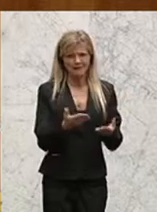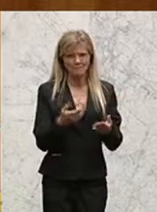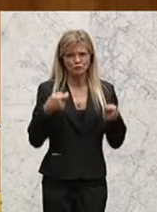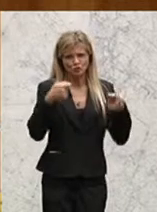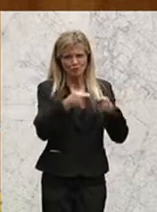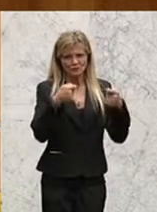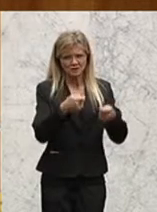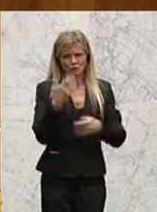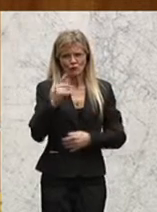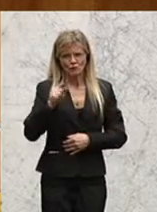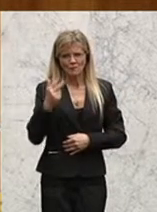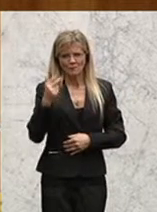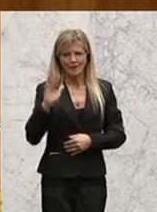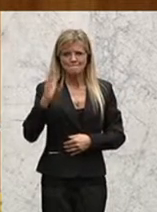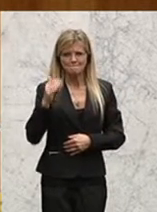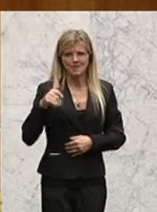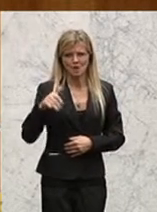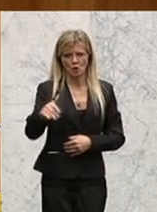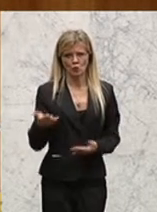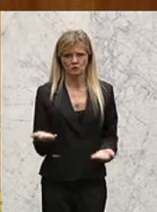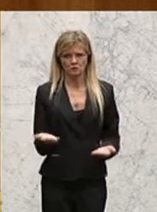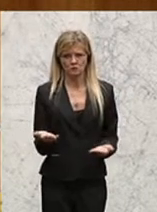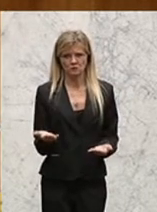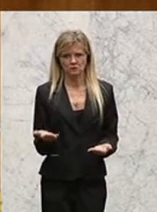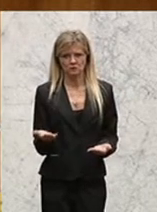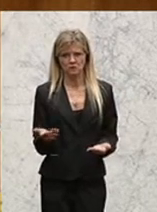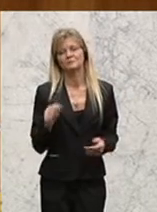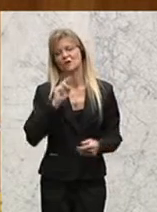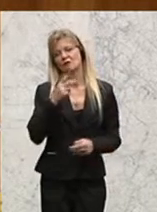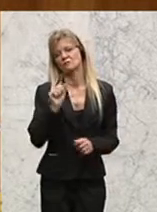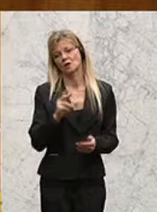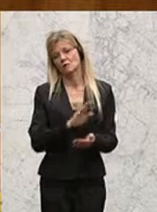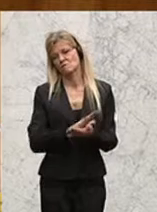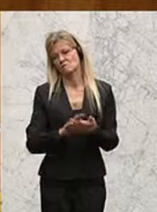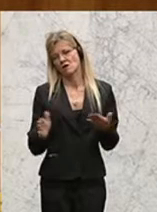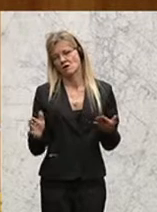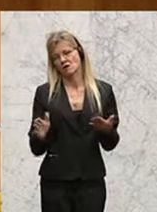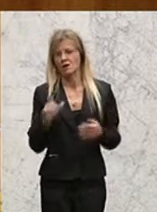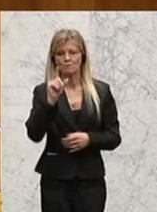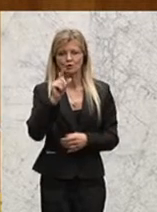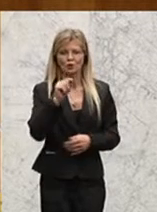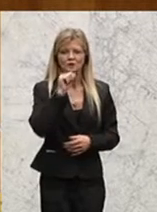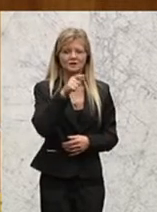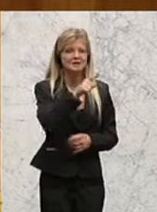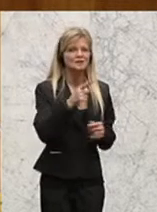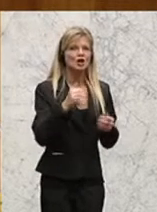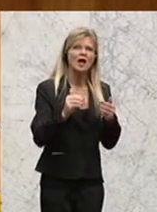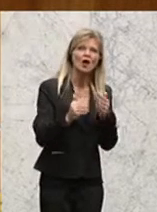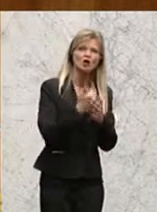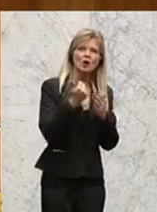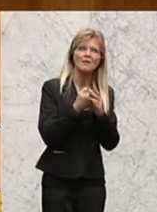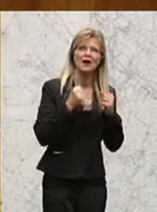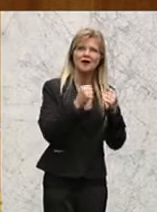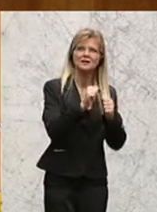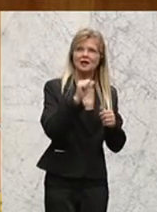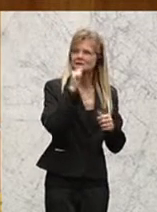Billionen? Und die Antwort ist relativ einfach. Da geht es nicht darum, dass die erneuerbaren Energien nicht konkurrenzfähig sind. Denn